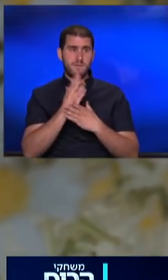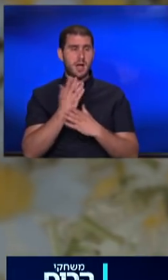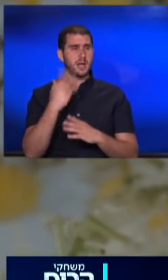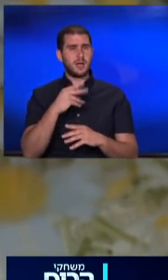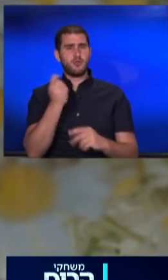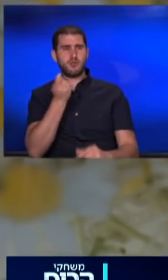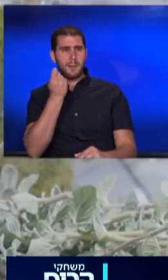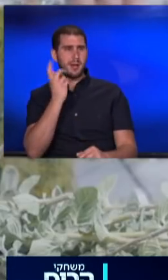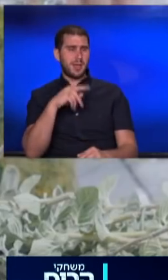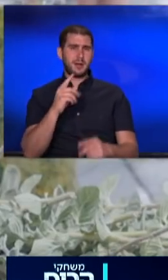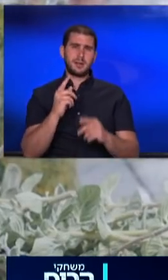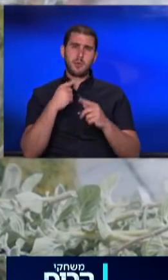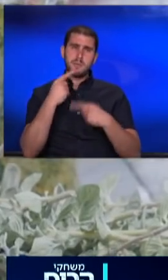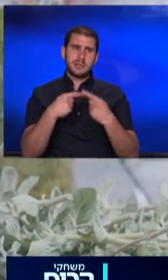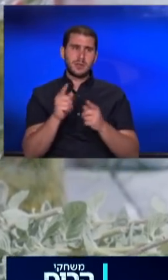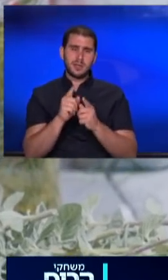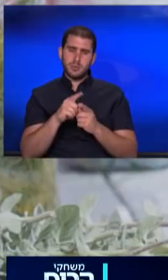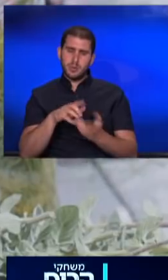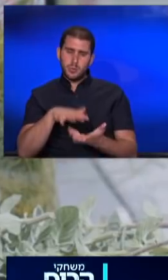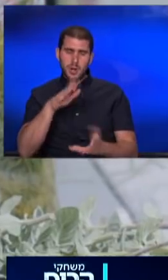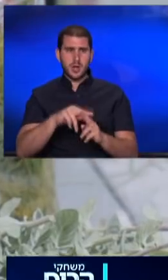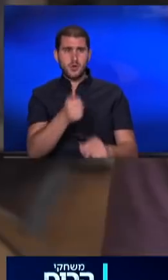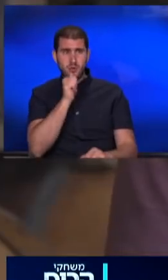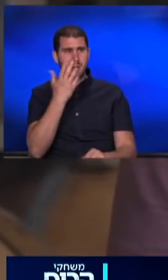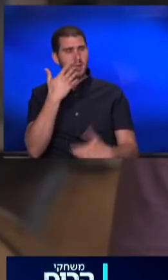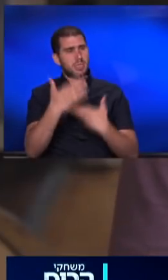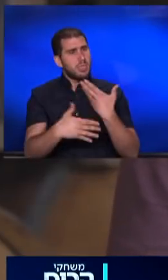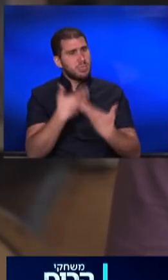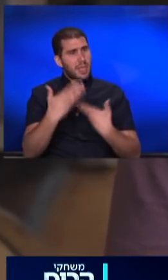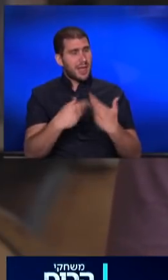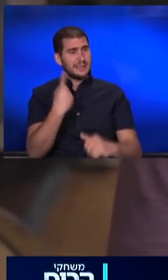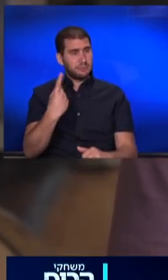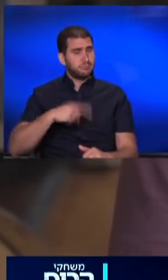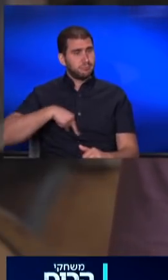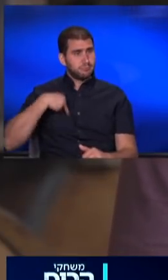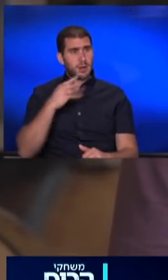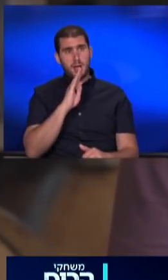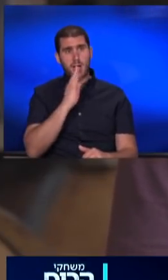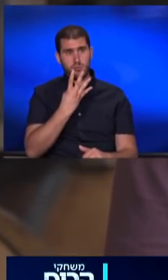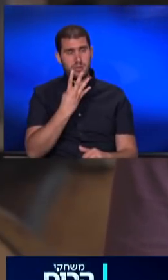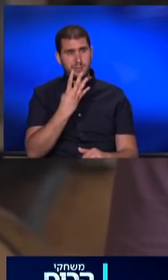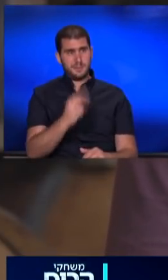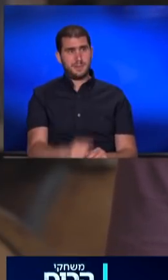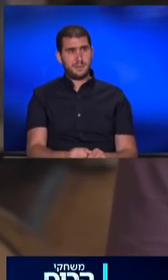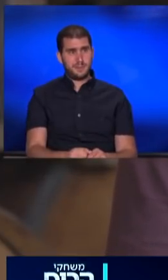שבת, זה המסורת, מסקקים משהו, שותים. זה התחיל תהליך. והתהליך הזה לקח לי ארבע שנים